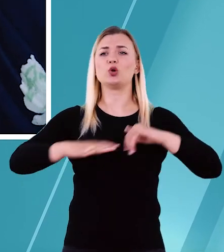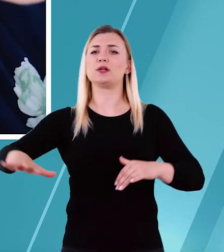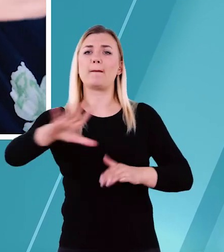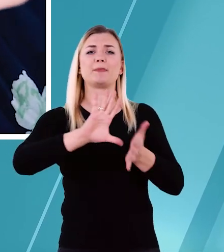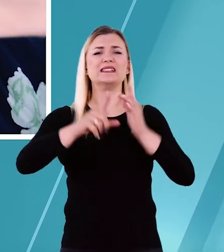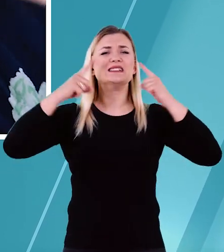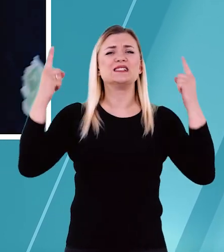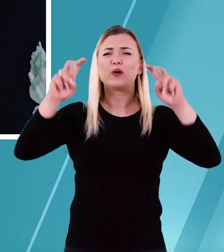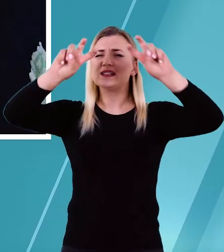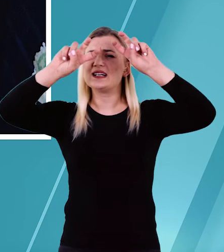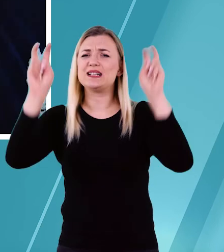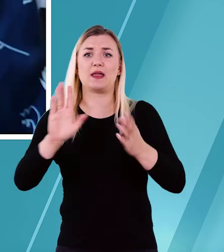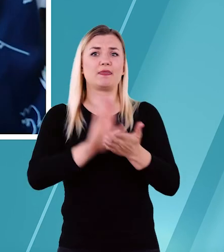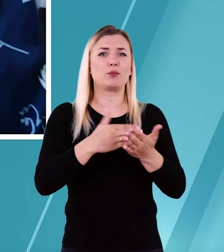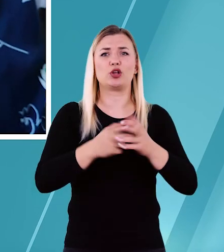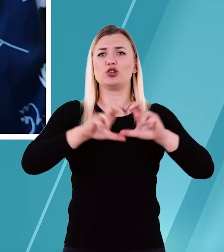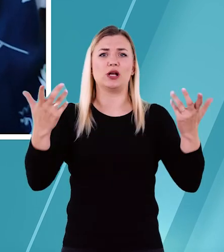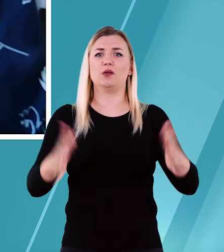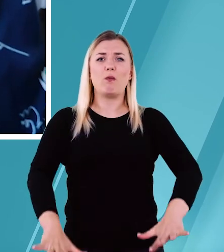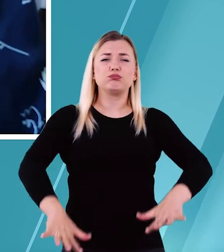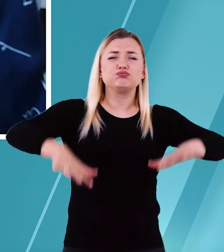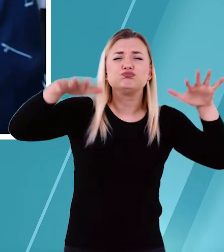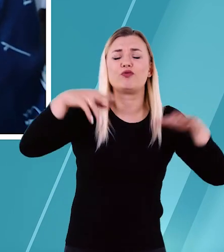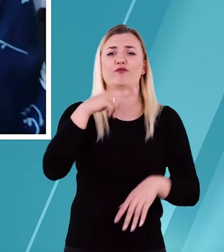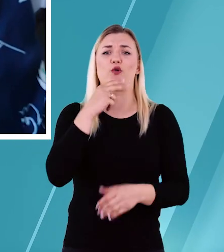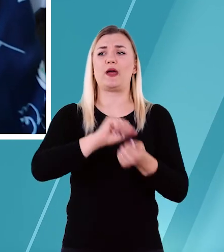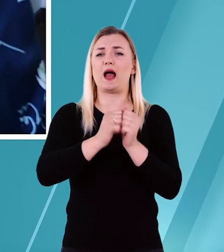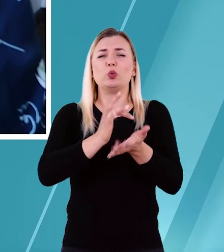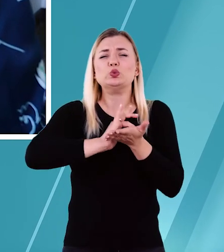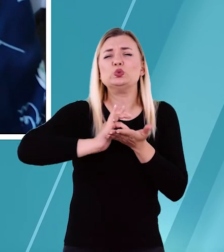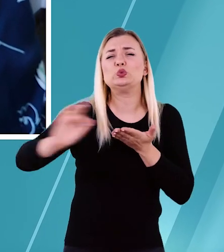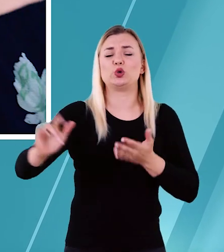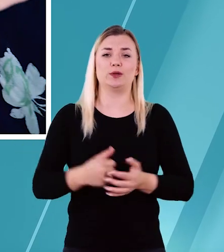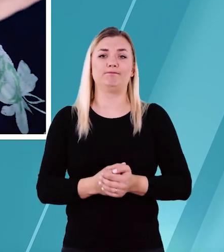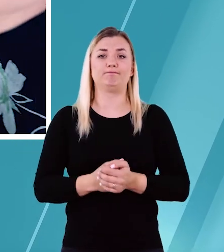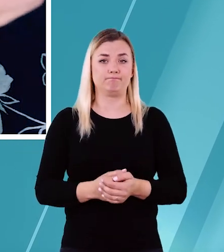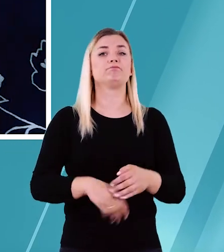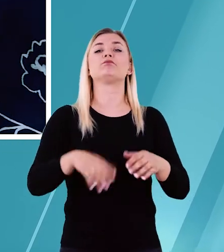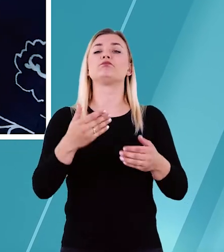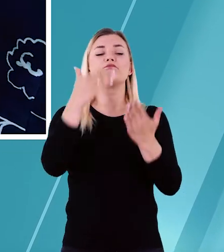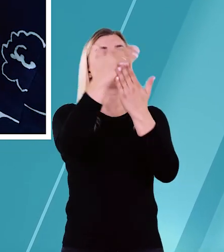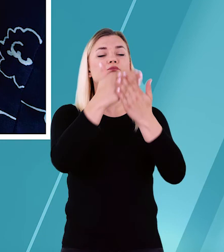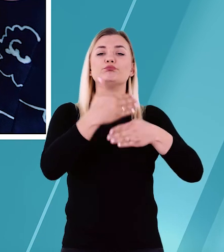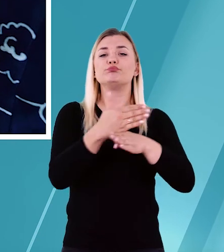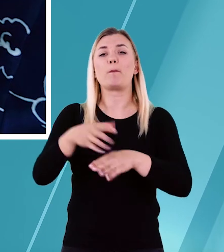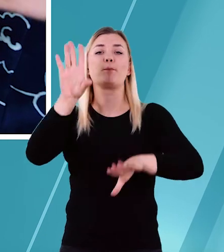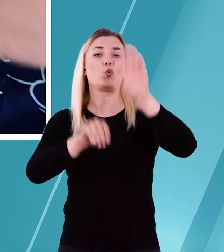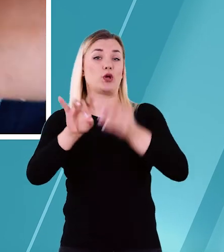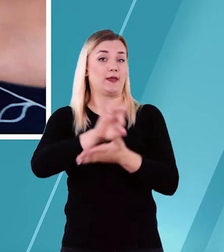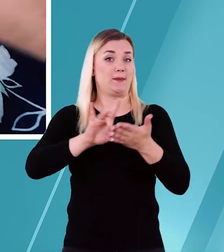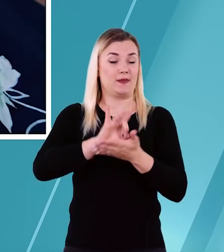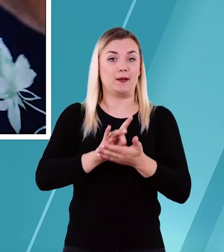miastem w sytuacjach kryzysowych, na przykład w czasie powodzi lub suszy, sporządza budżet gminy,